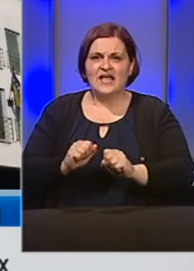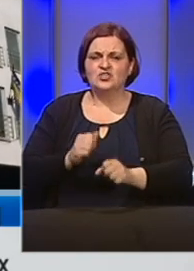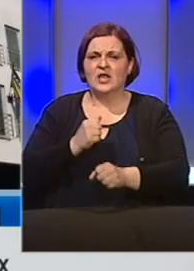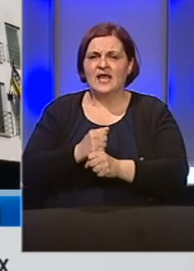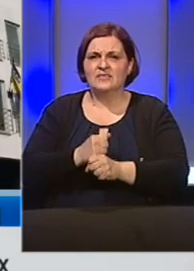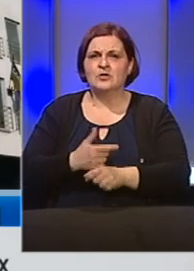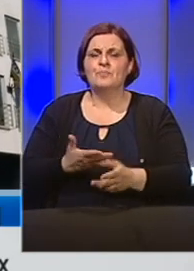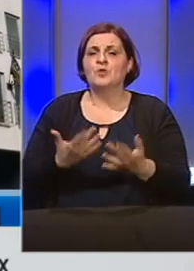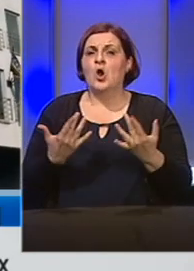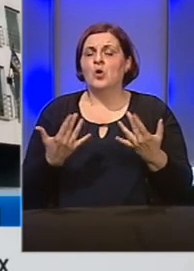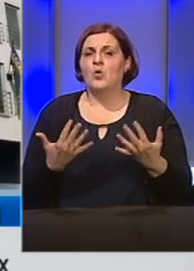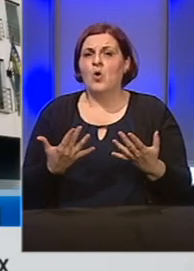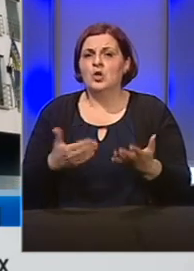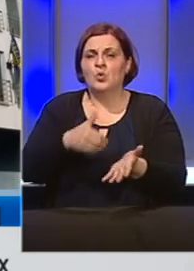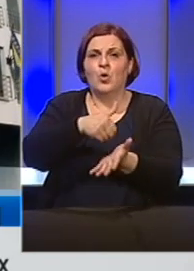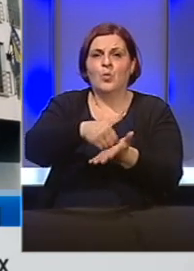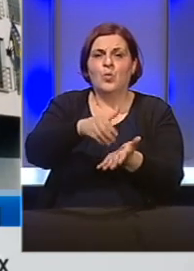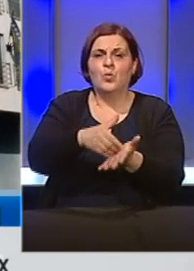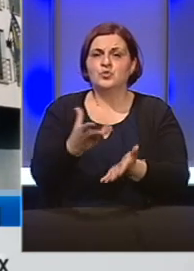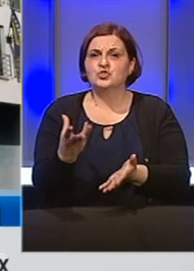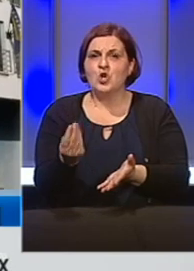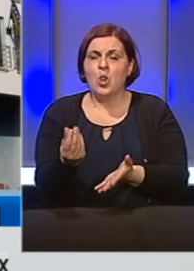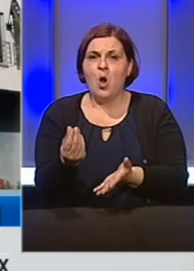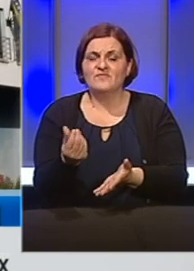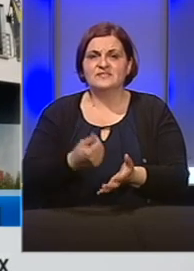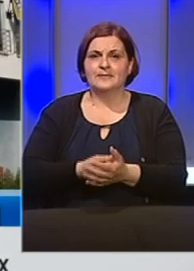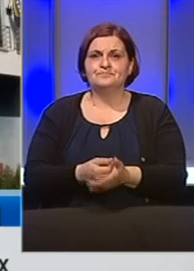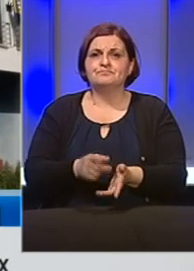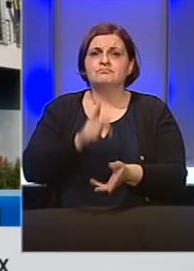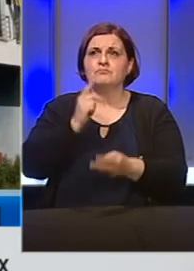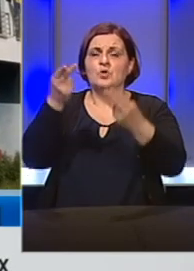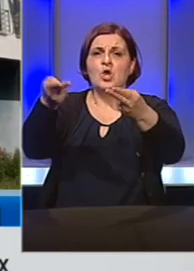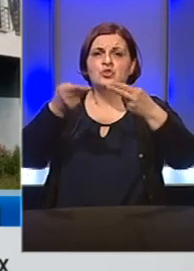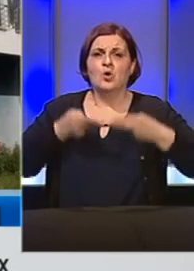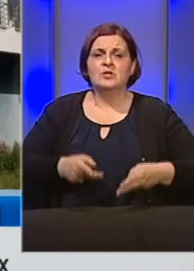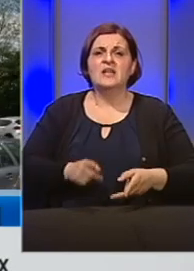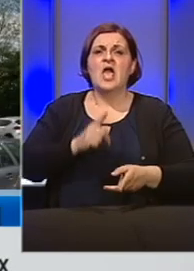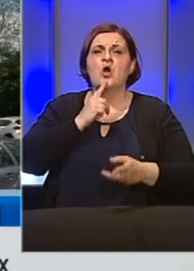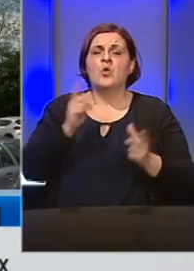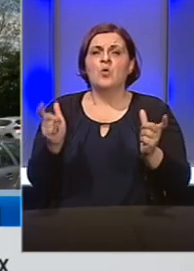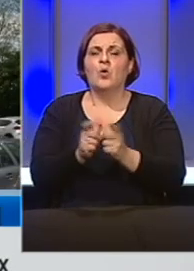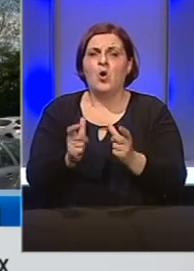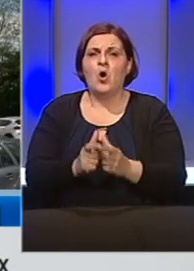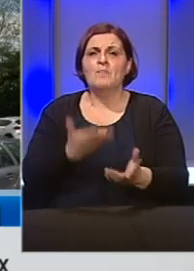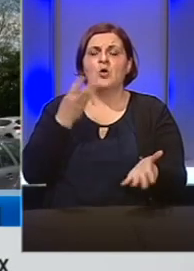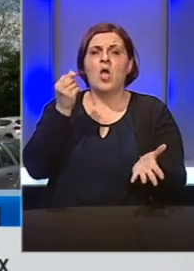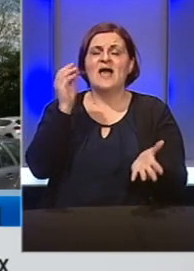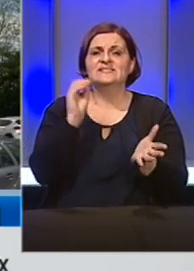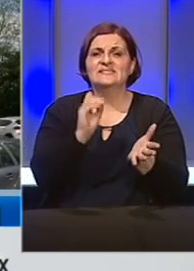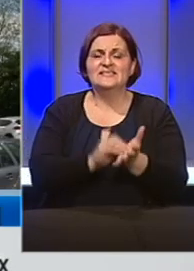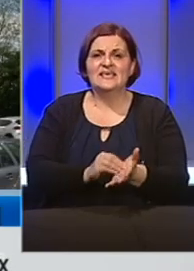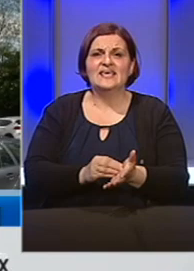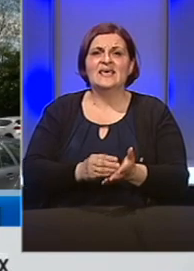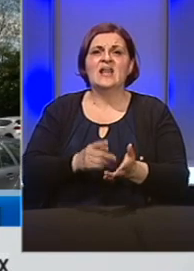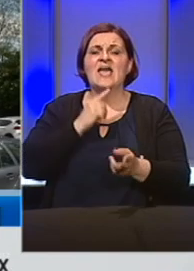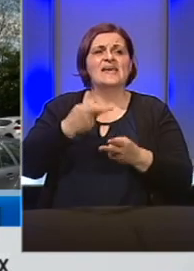način koliko je utrošeno novca, koje je dobavljač, koje je količine, koje su cijene, gdje je